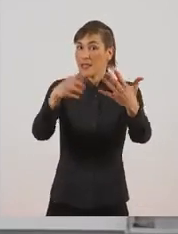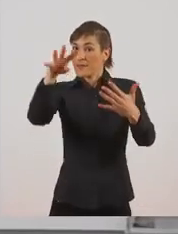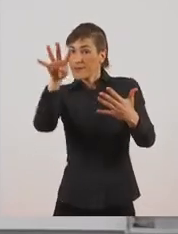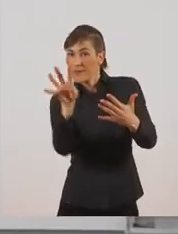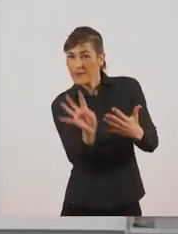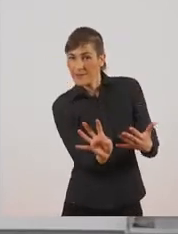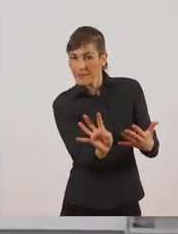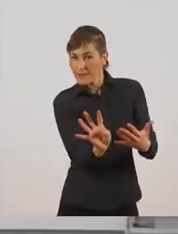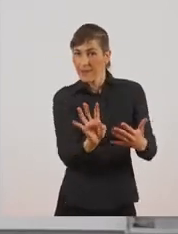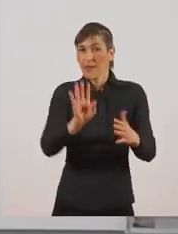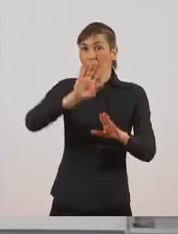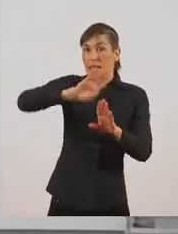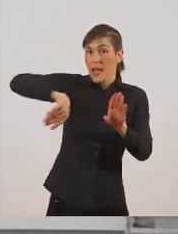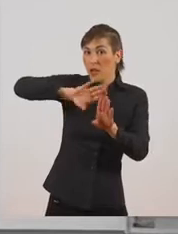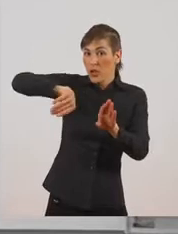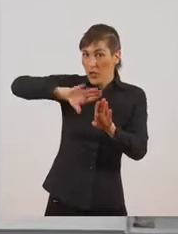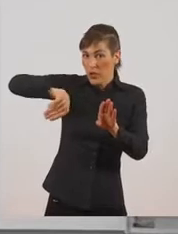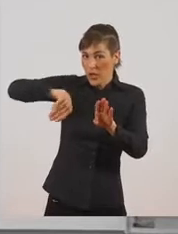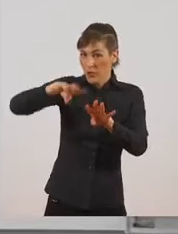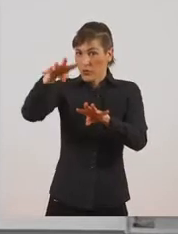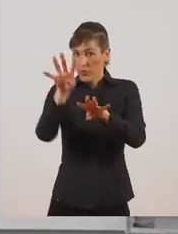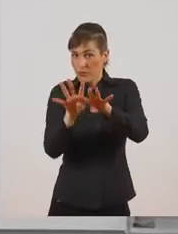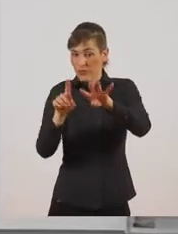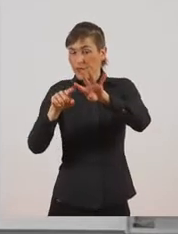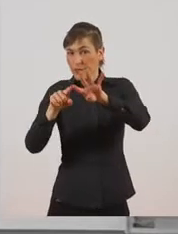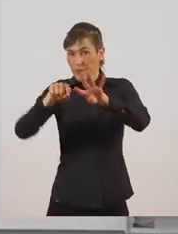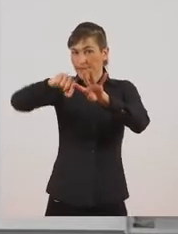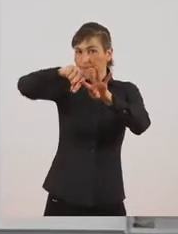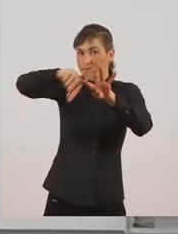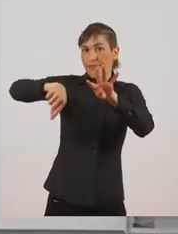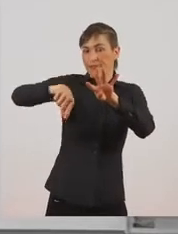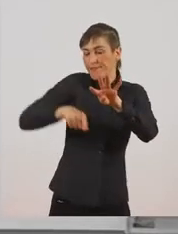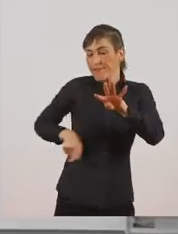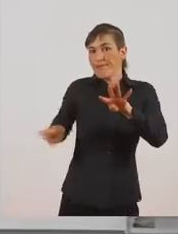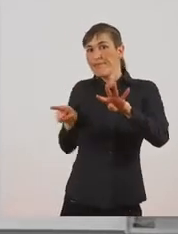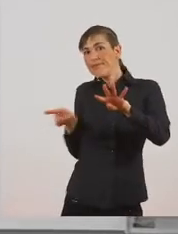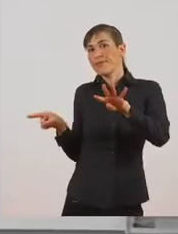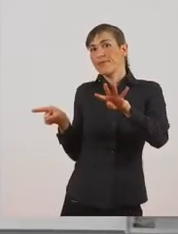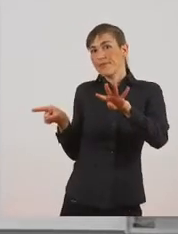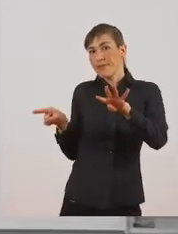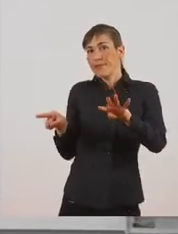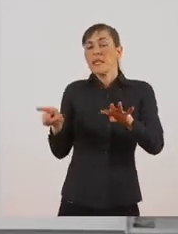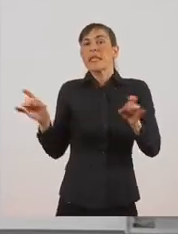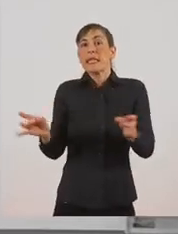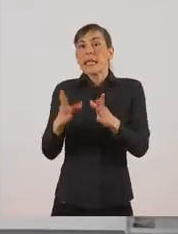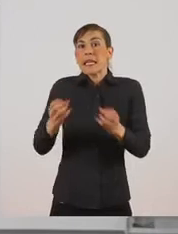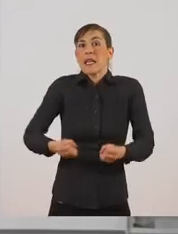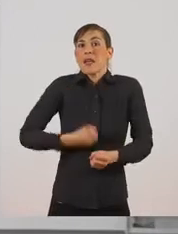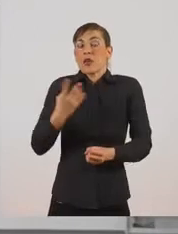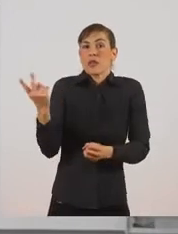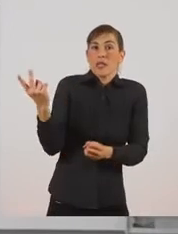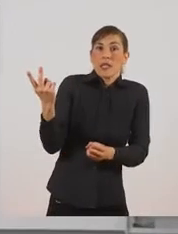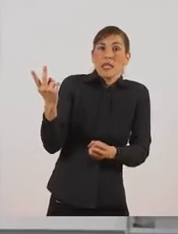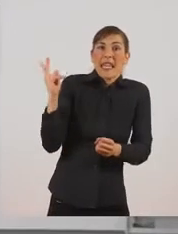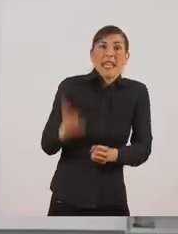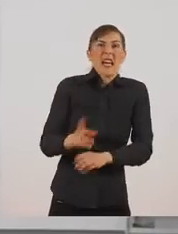πίσω μέρος της κοιλιάς της βρίσκεται το κεντρή, το οποίο το χρησιμοποιεί σαν όπλο όταν κινδυνεύει. Όταν